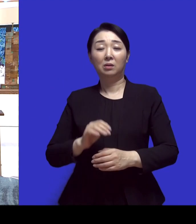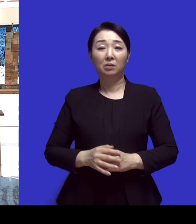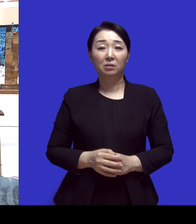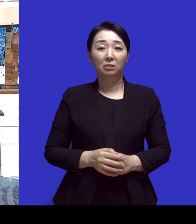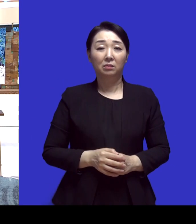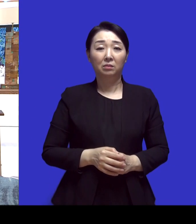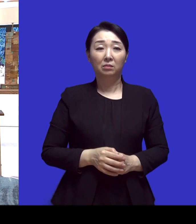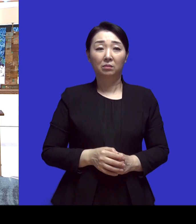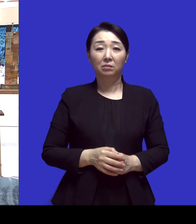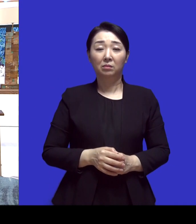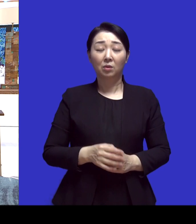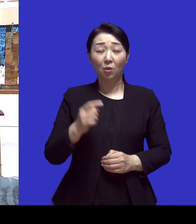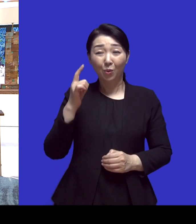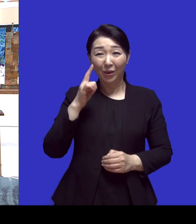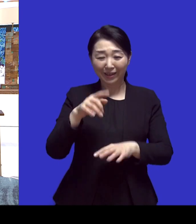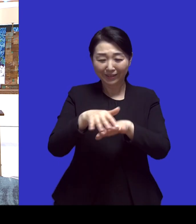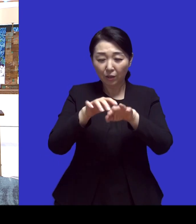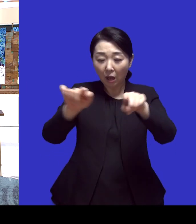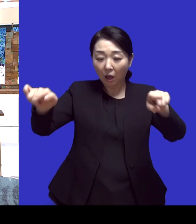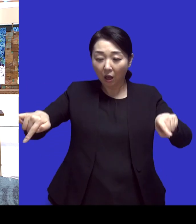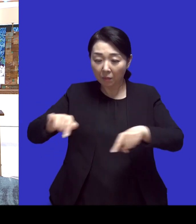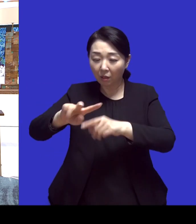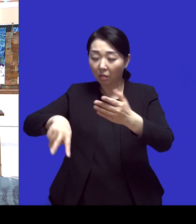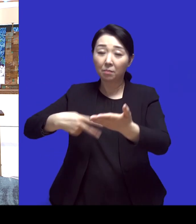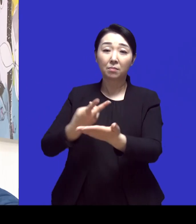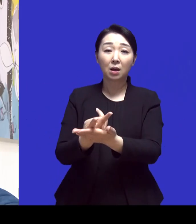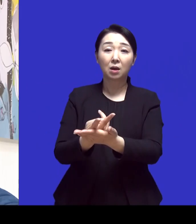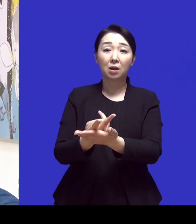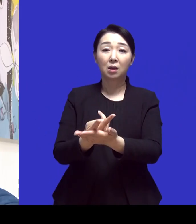이런 퍼펙트 비슷한 게 깔려 있는데 뒤로 넘어졌는데